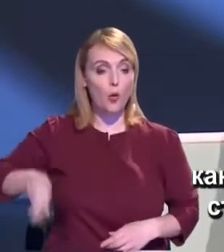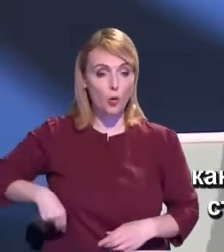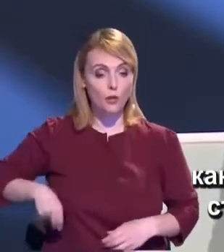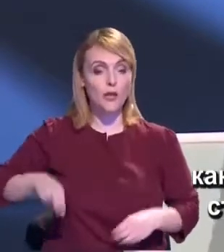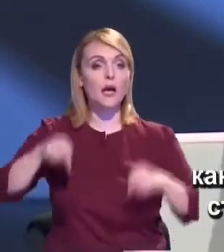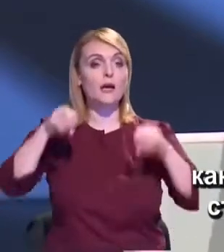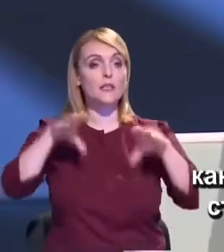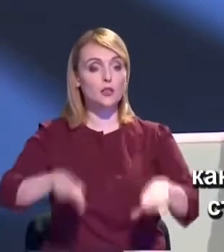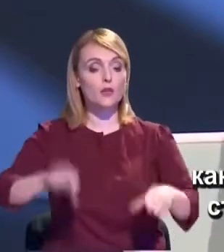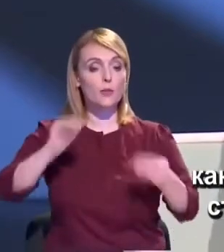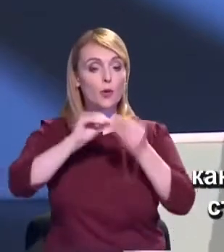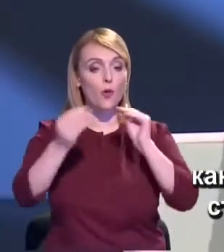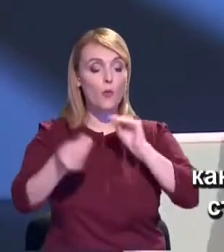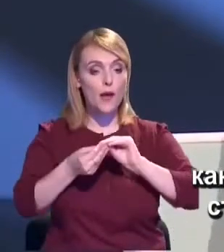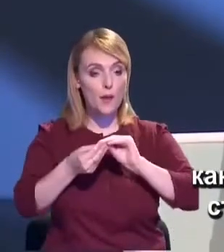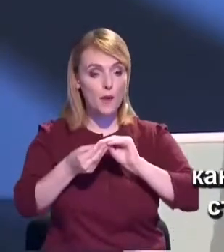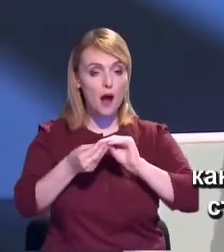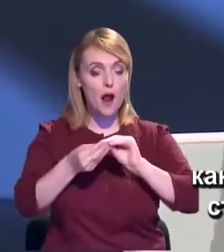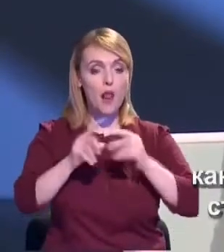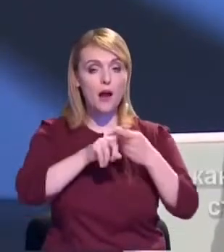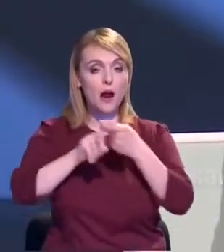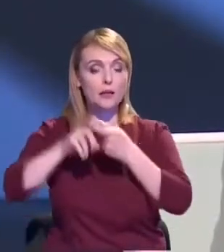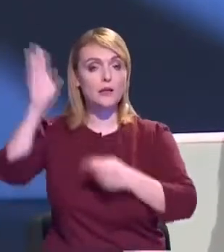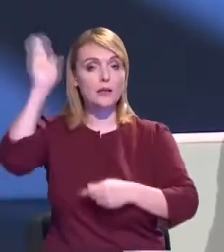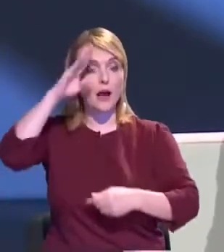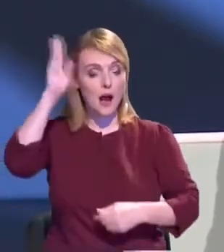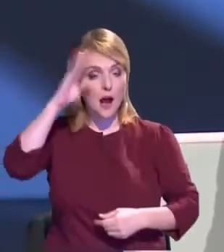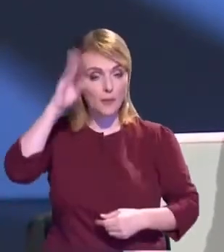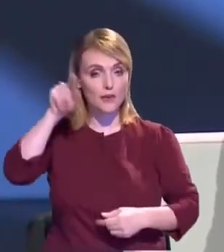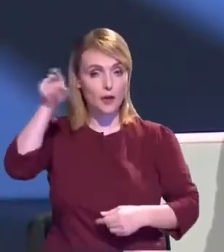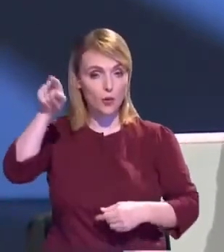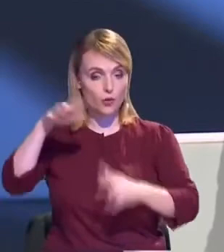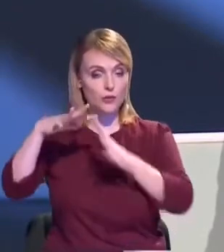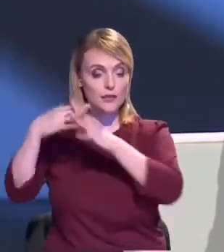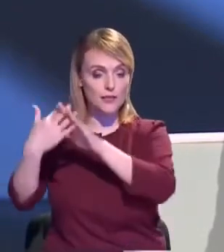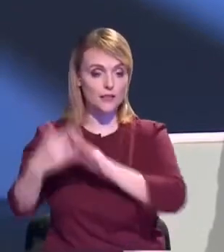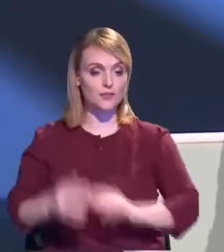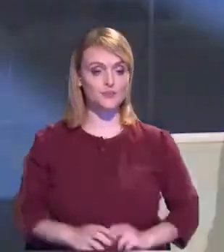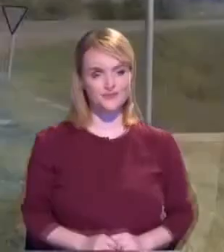rezolve problema apelor menajere din localitate.